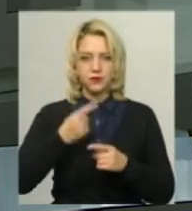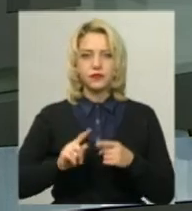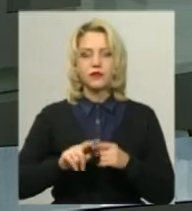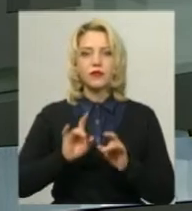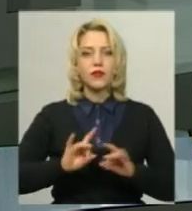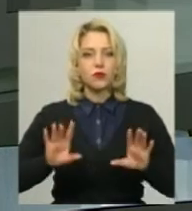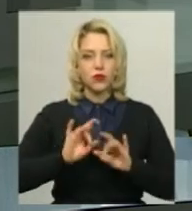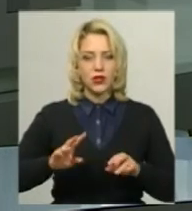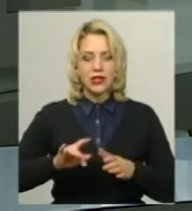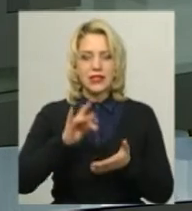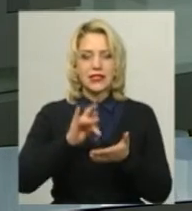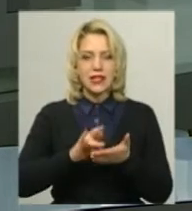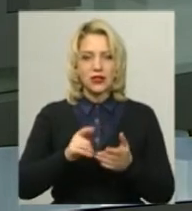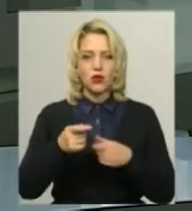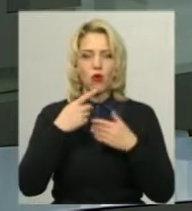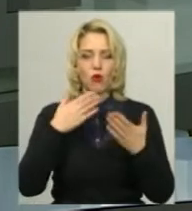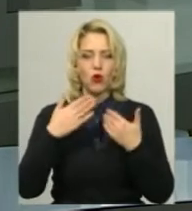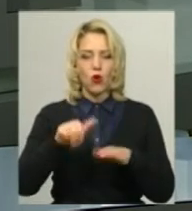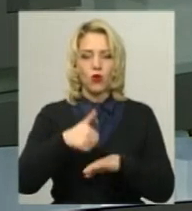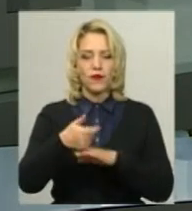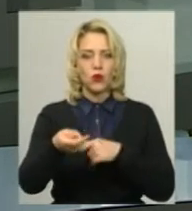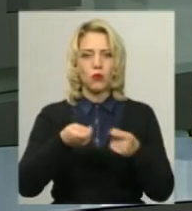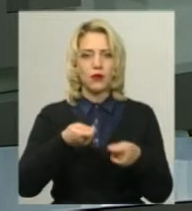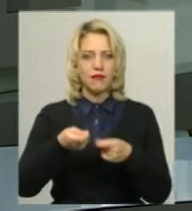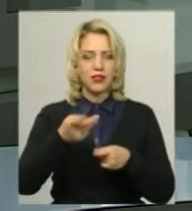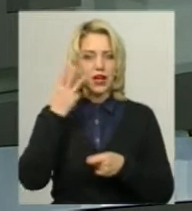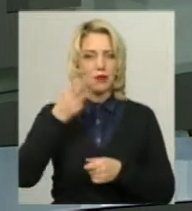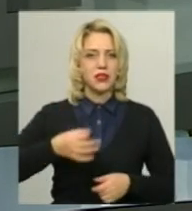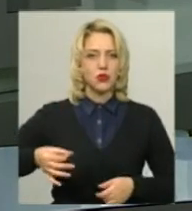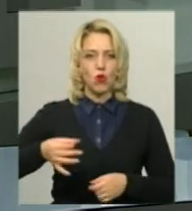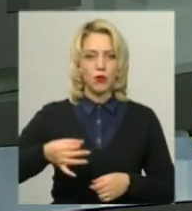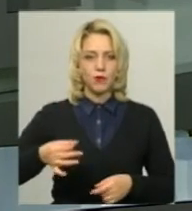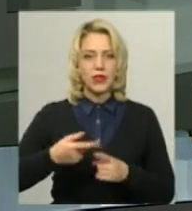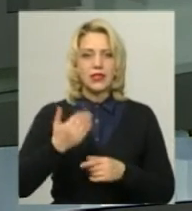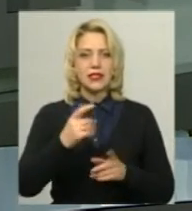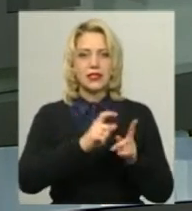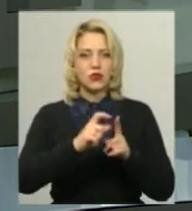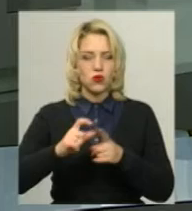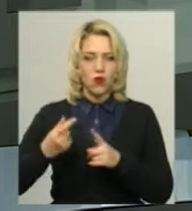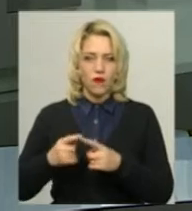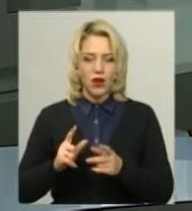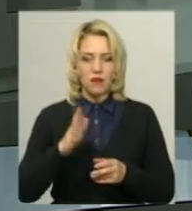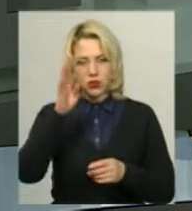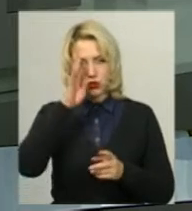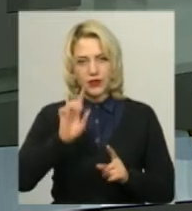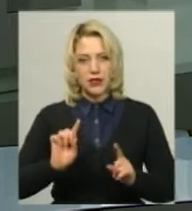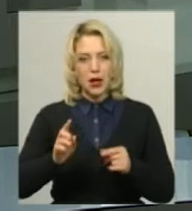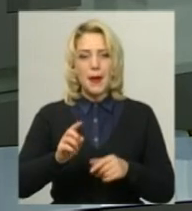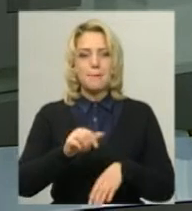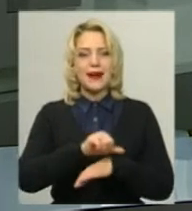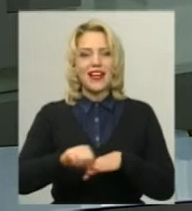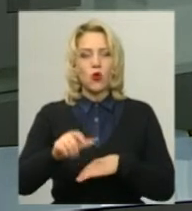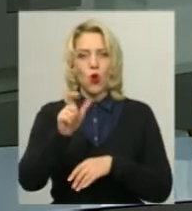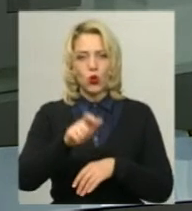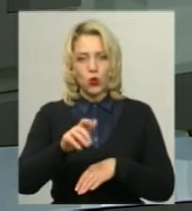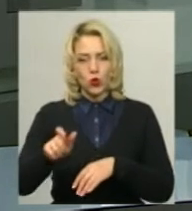сектору комунікації головного управління поліції Хмельницькій області Катерина Шуприган. За її словами, чоловіка зупинили прикордонники і з'ясував,